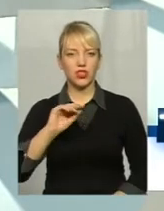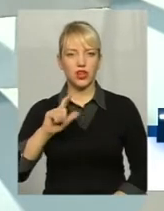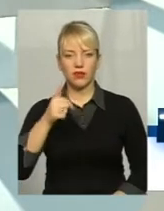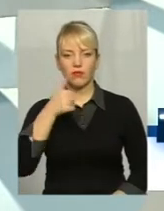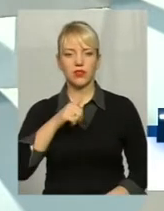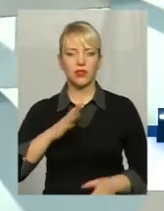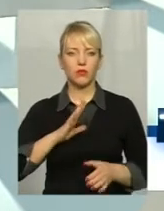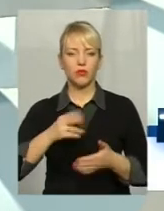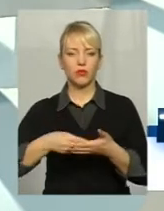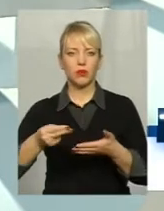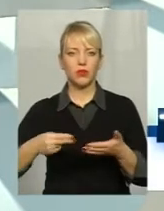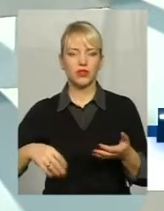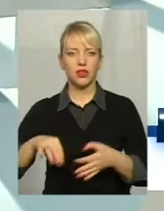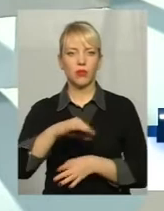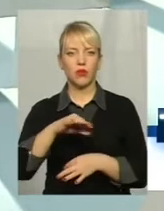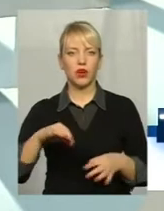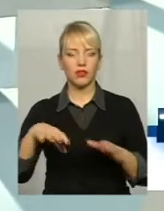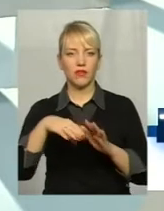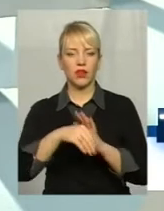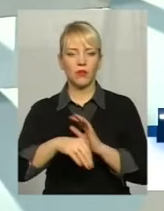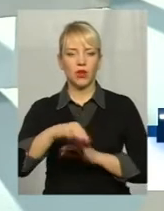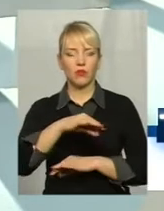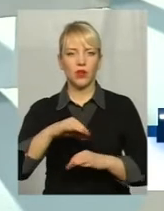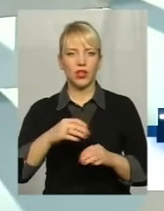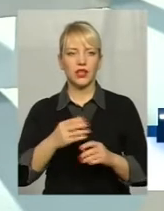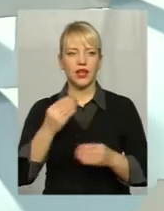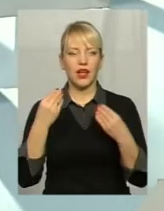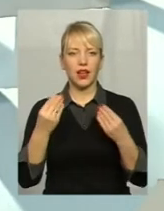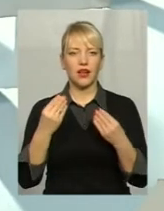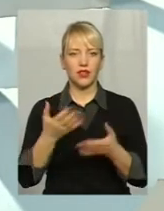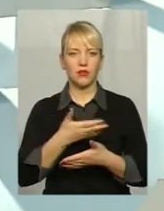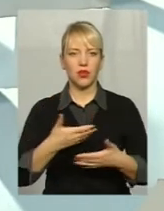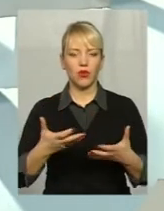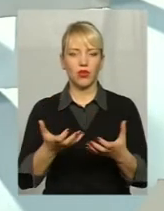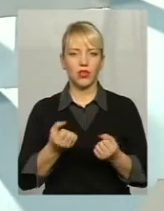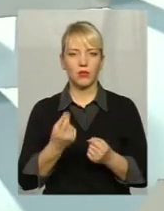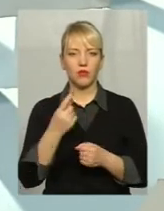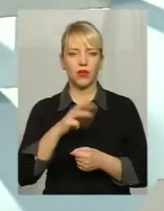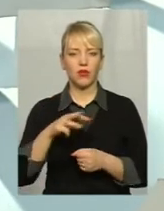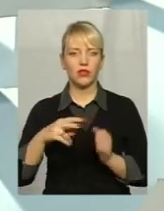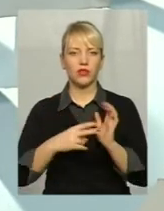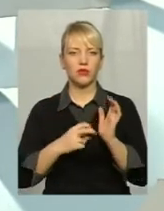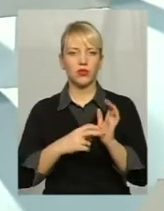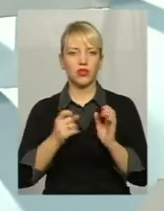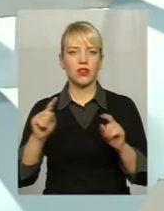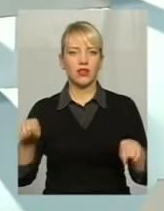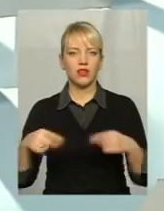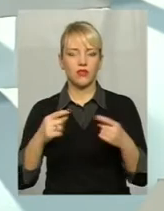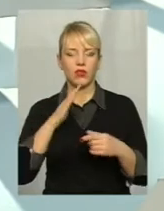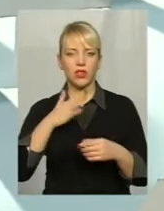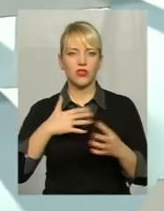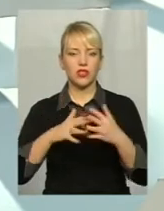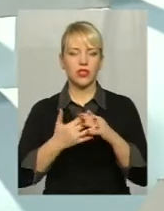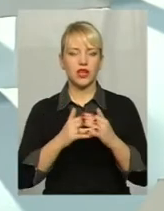підписаний проєкт, в рамках проєкту «Юліт» ми отримали 1 мільйон 700 на створення нашого селищного ЦНАПу